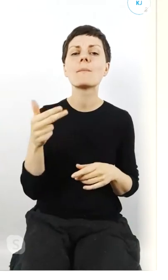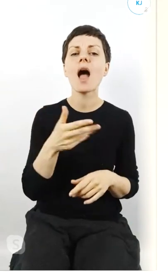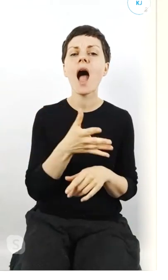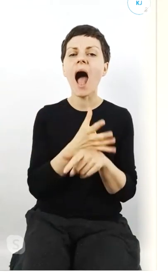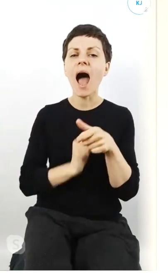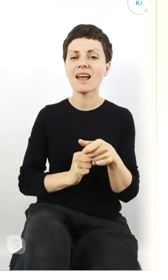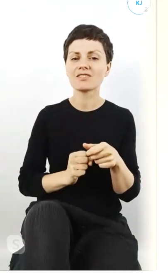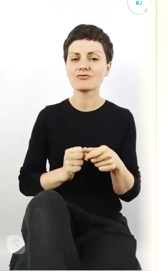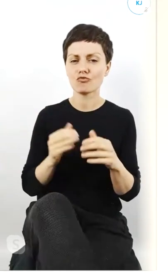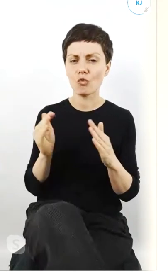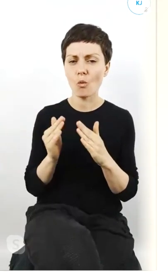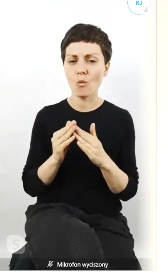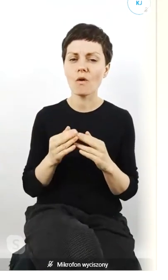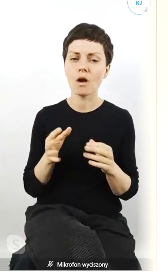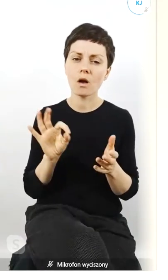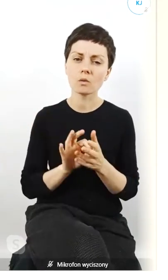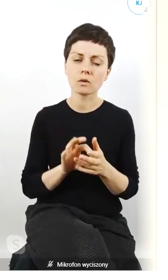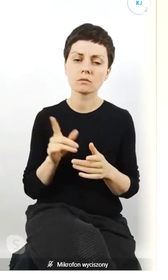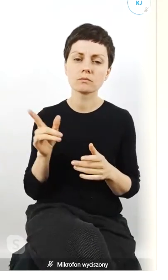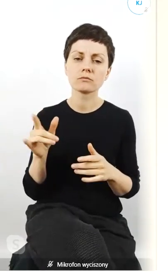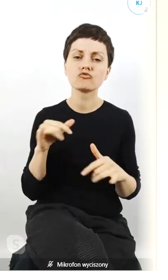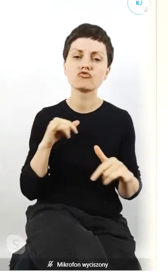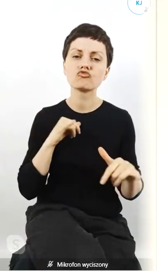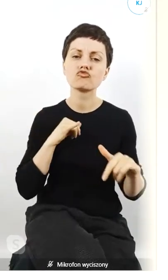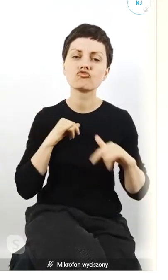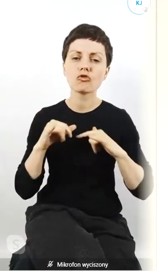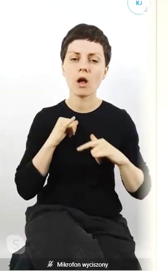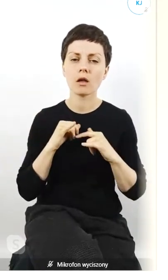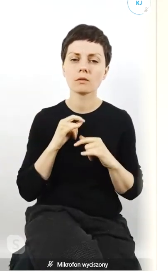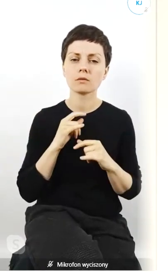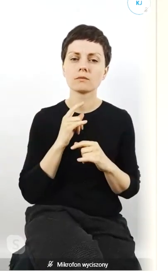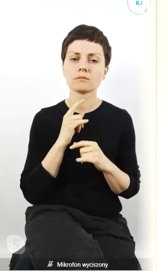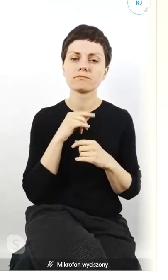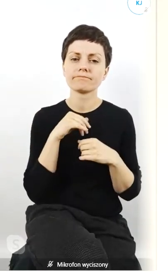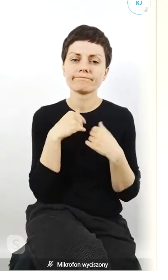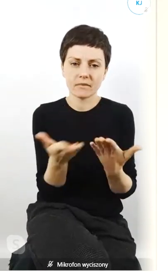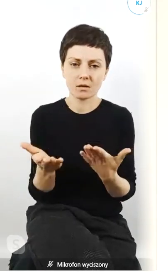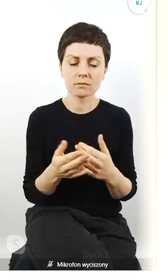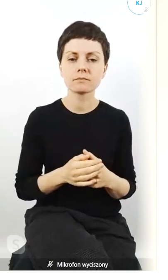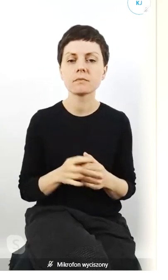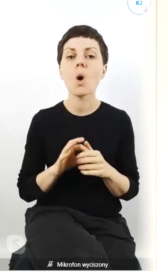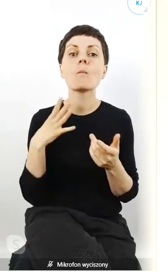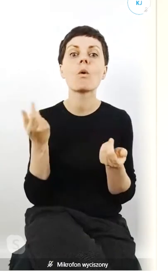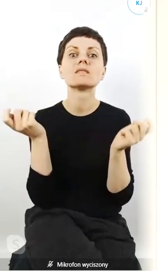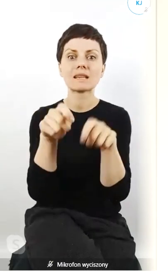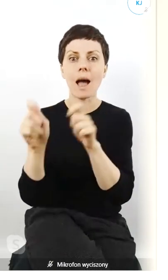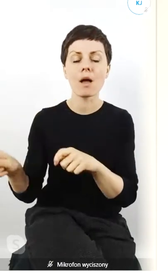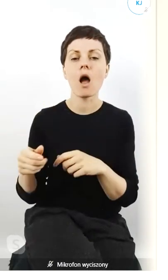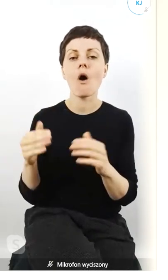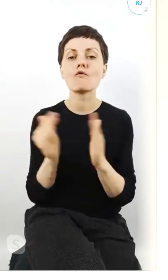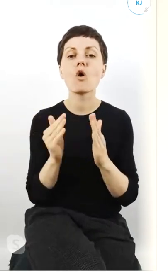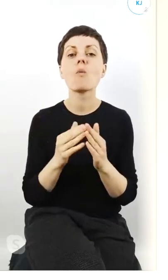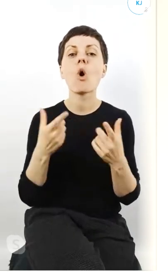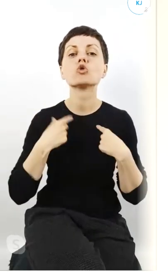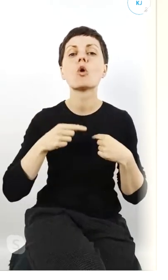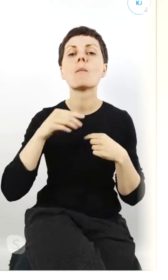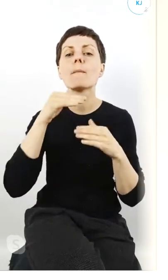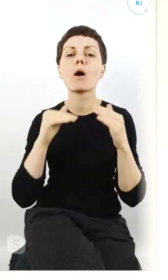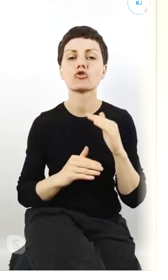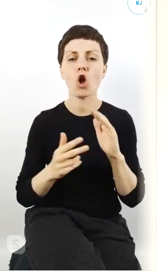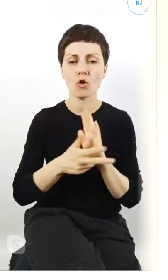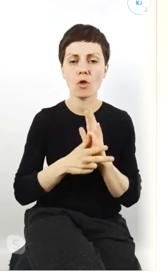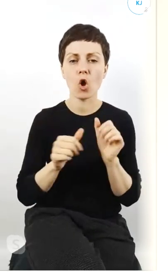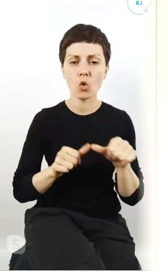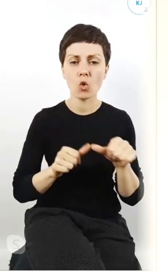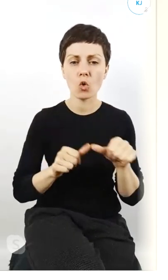urządzili rządzący zamykając w domach osoby poniżej osiemnastego roku życia ale